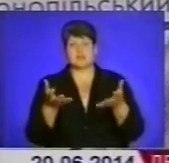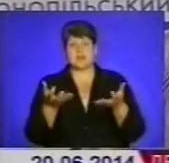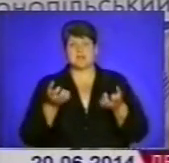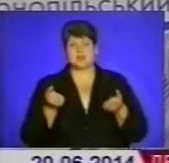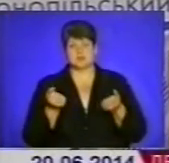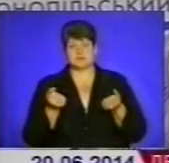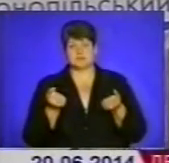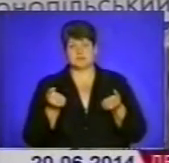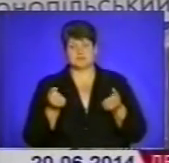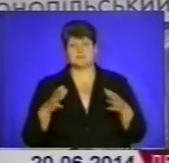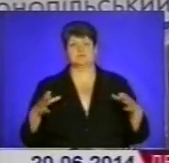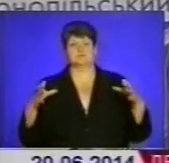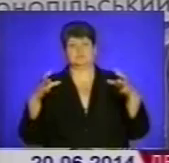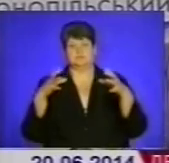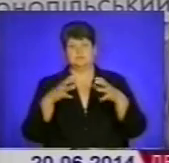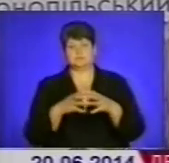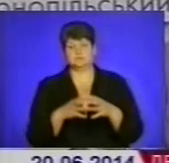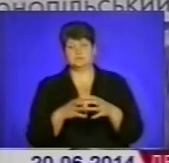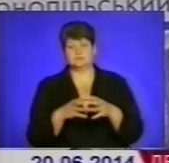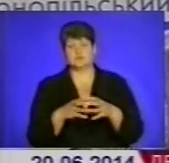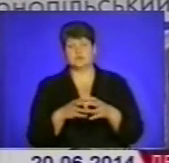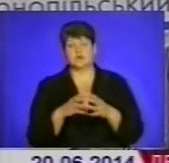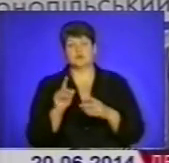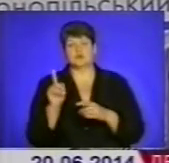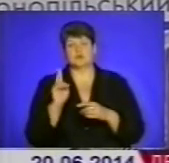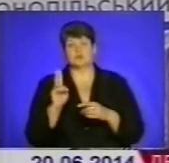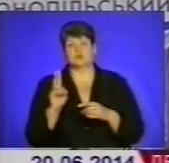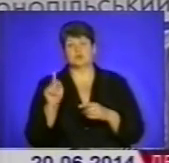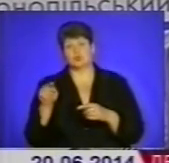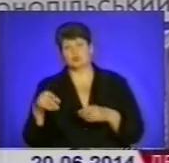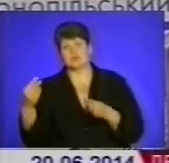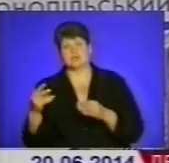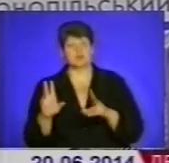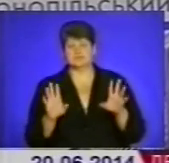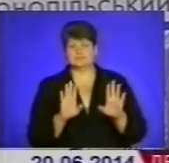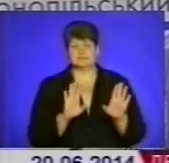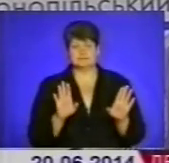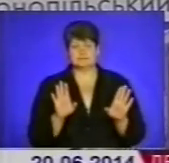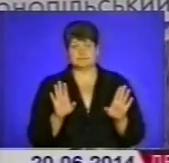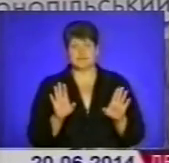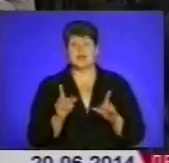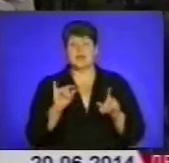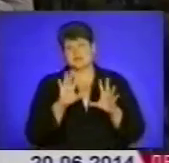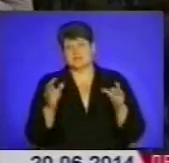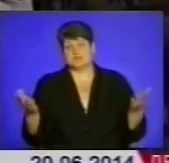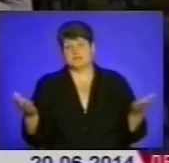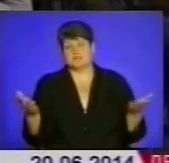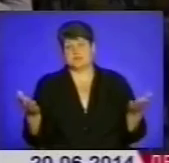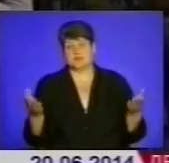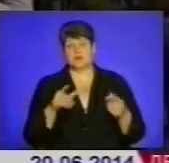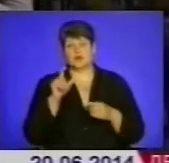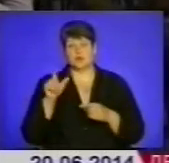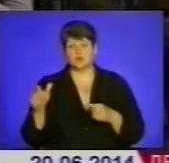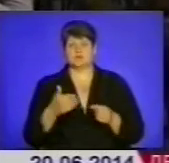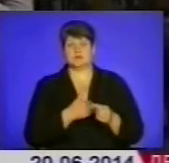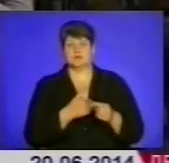консенсусом, це ніхто там не вирішивав, що хтось тому даєм, тому не даєм. І, відповідно, все. Громада зініціювала